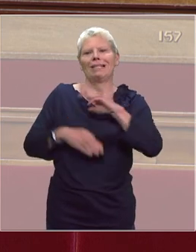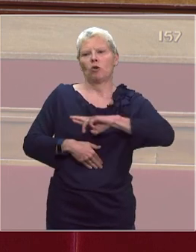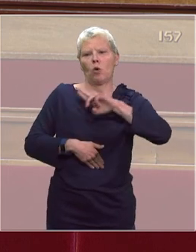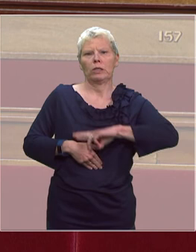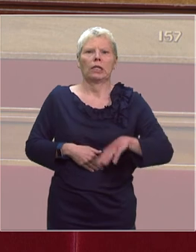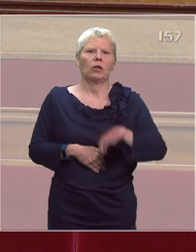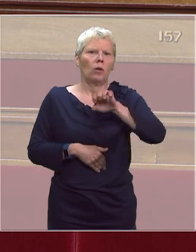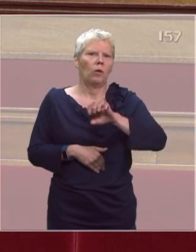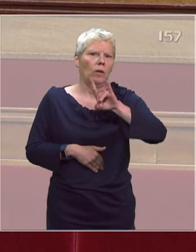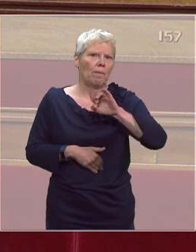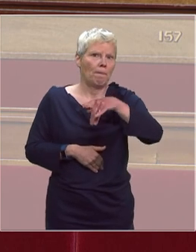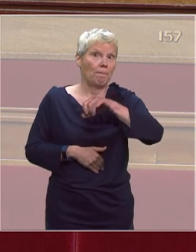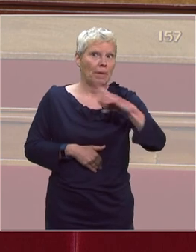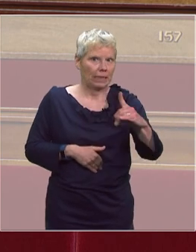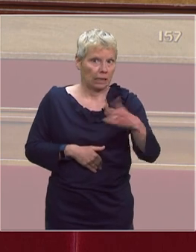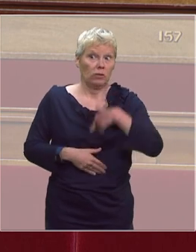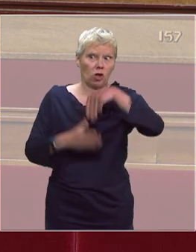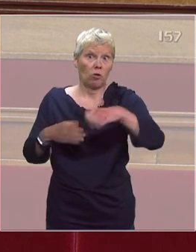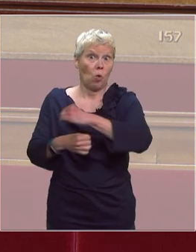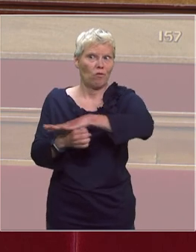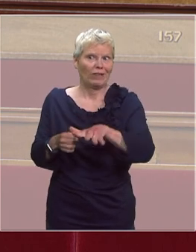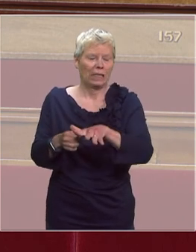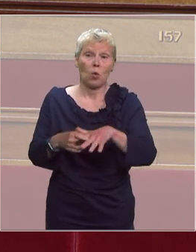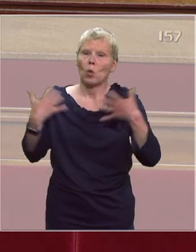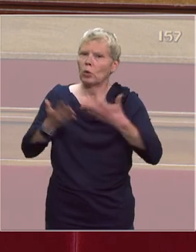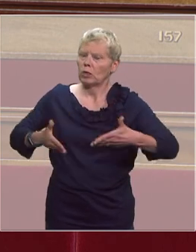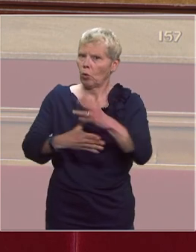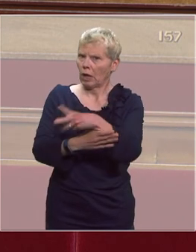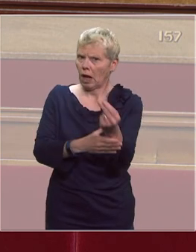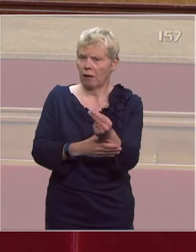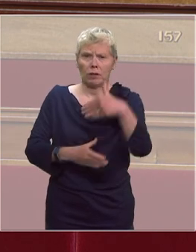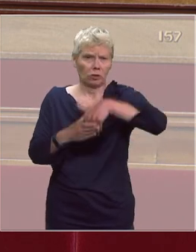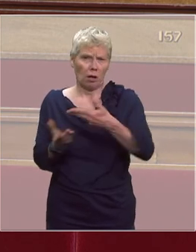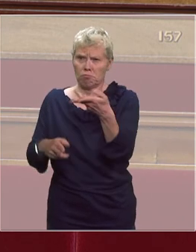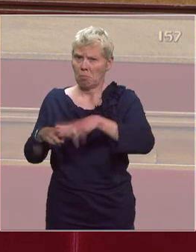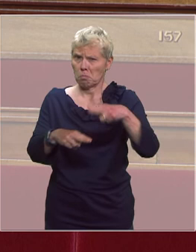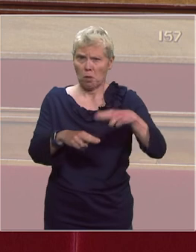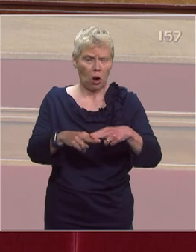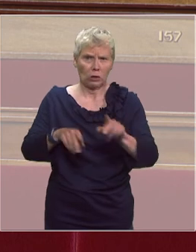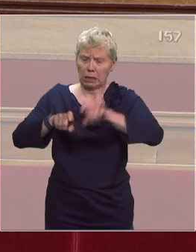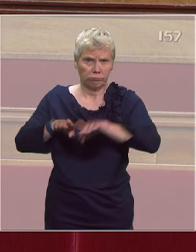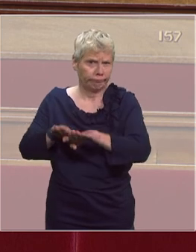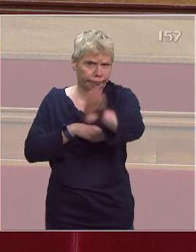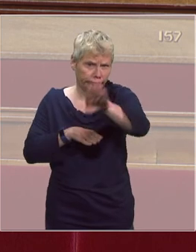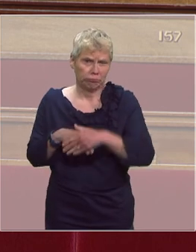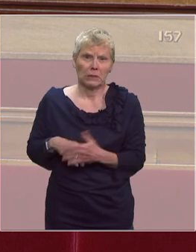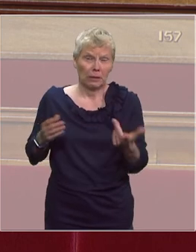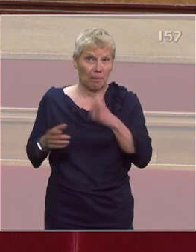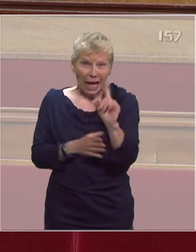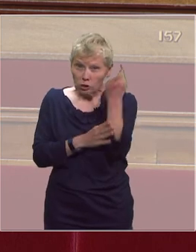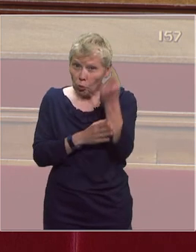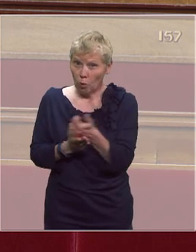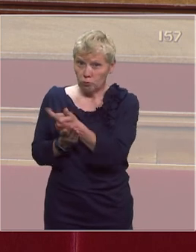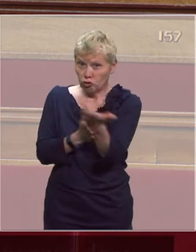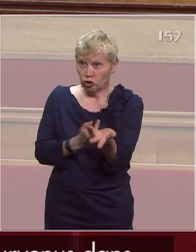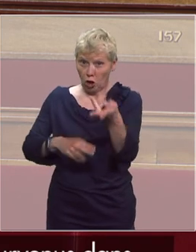Covid-19 est très préoccupante. La mortalité y est anormalement élevée. On compte plusieurs décès par jour